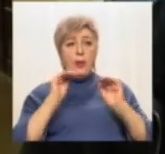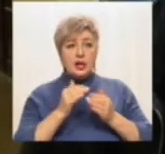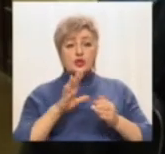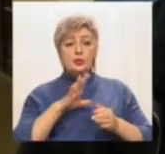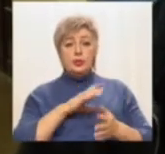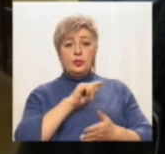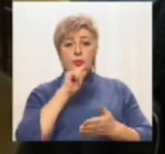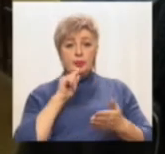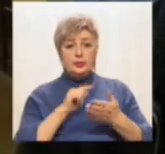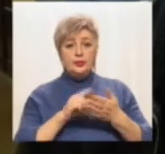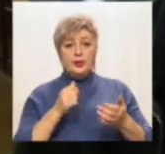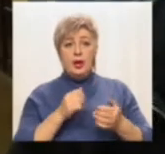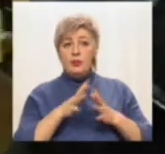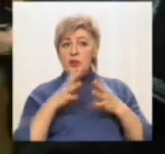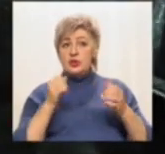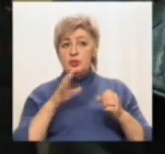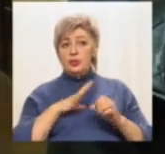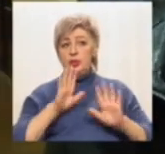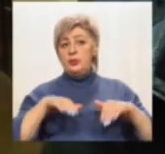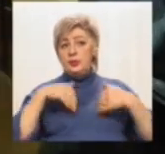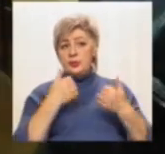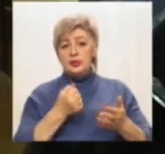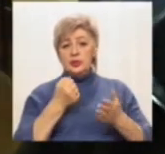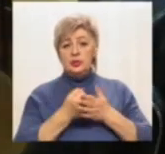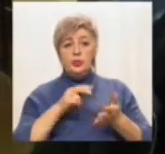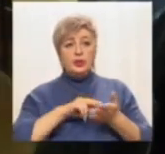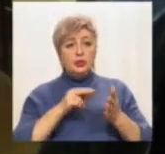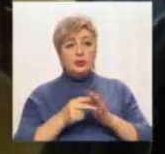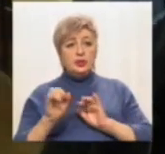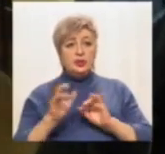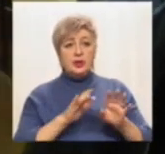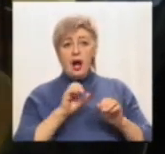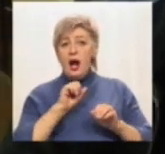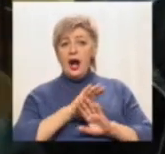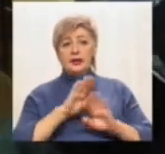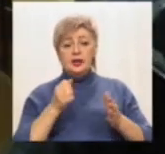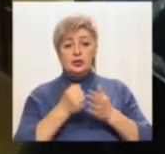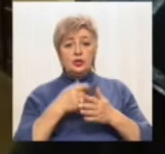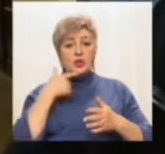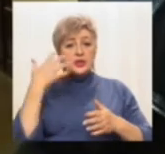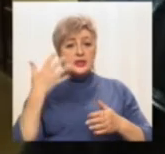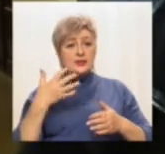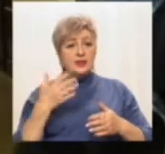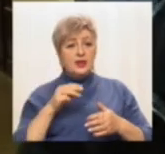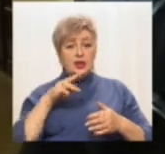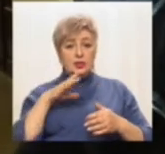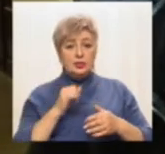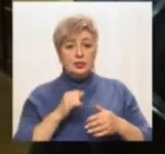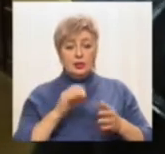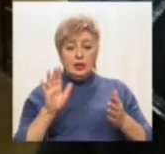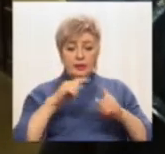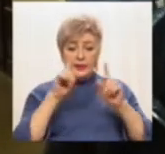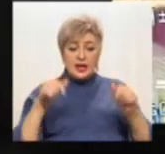було б більше конструктивних пропозицій вже саме до планованої діяльності, а не до звіту на тих сторінках, щось там